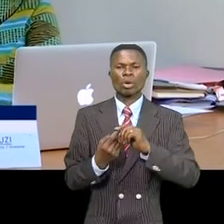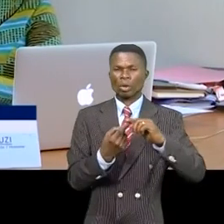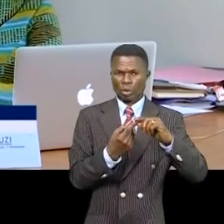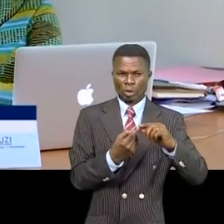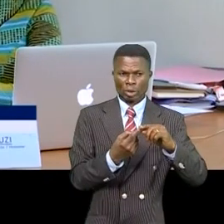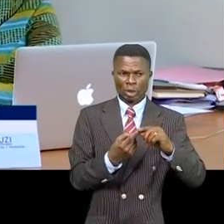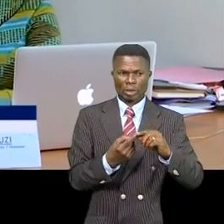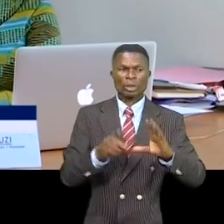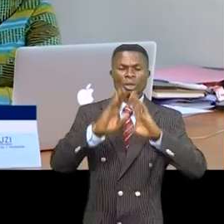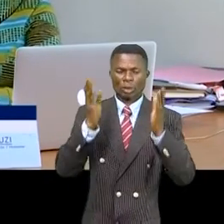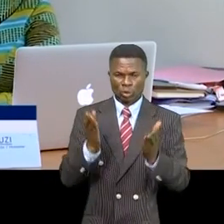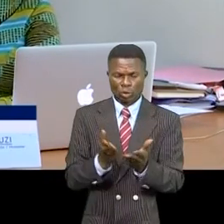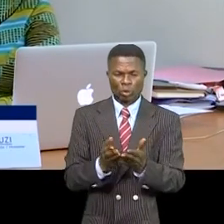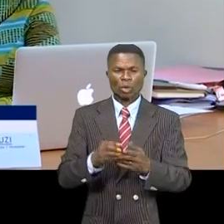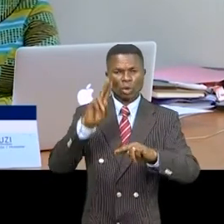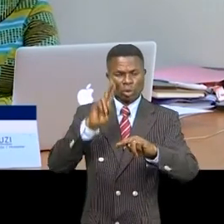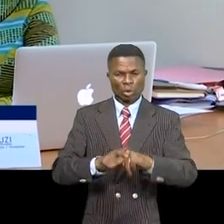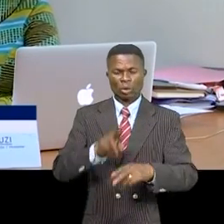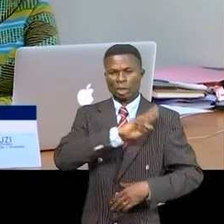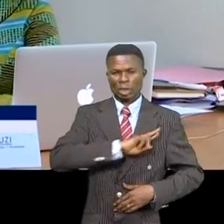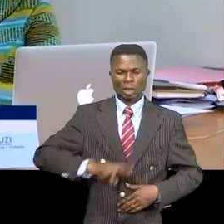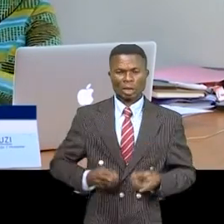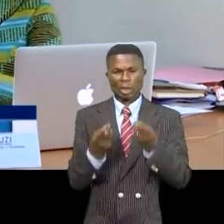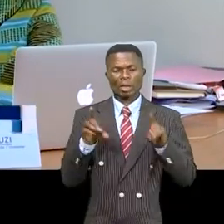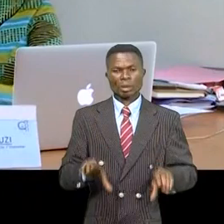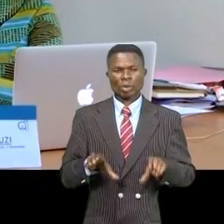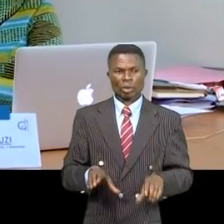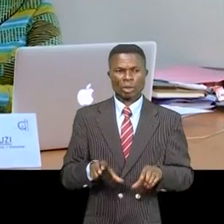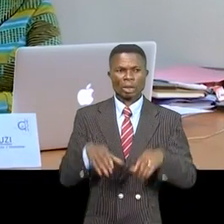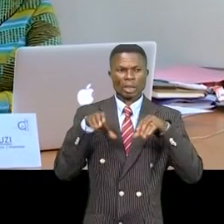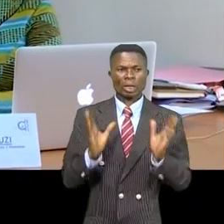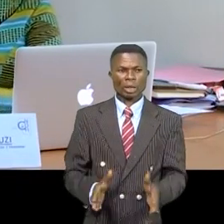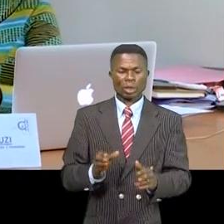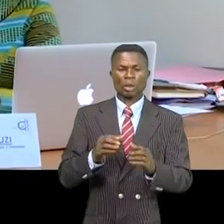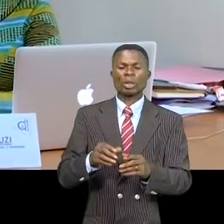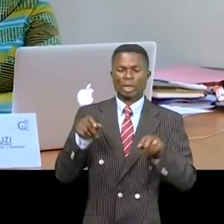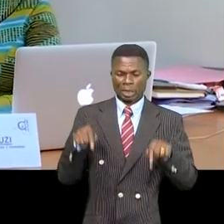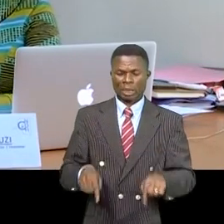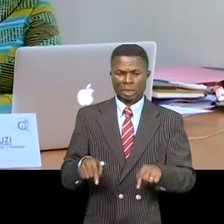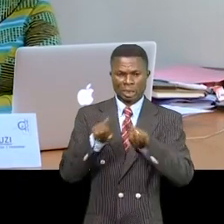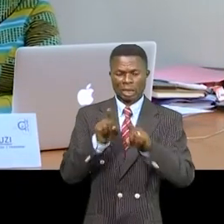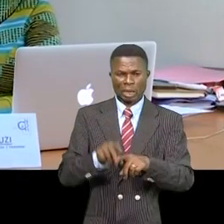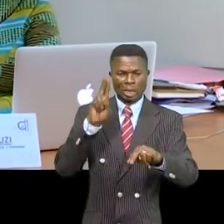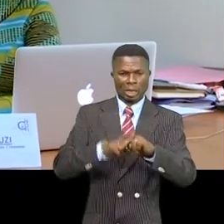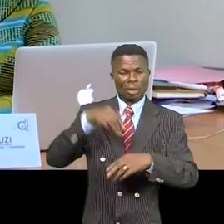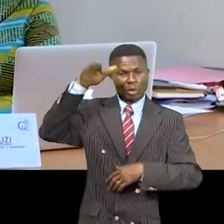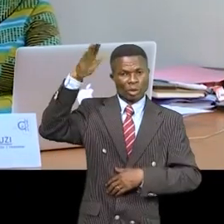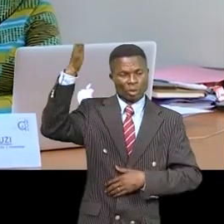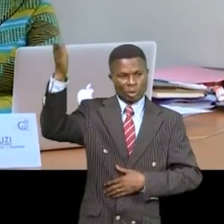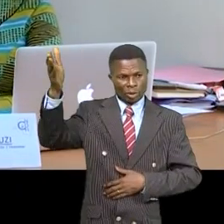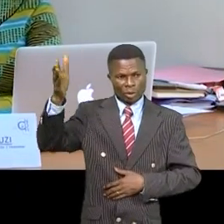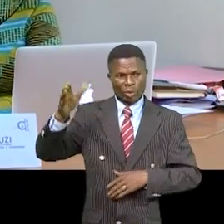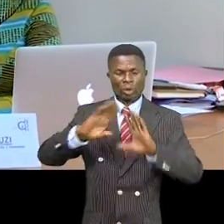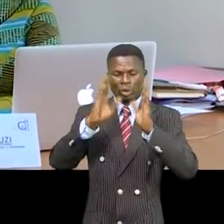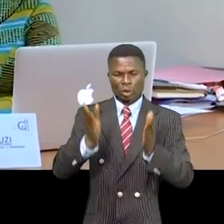mais il s'agit de tous ceux qui vivent en République démocratique du Congo, des Congolais qui sont en RDC et ceux qui vivent ailleurs, mais qui